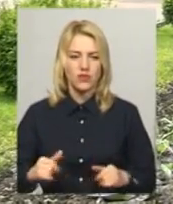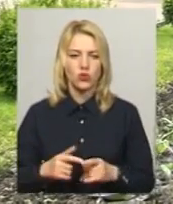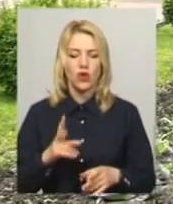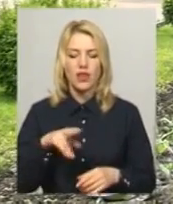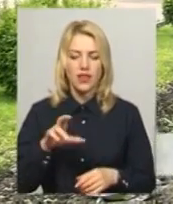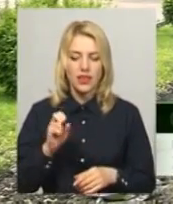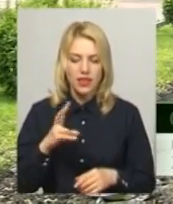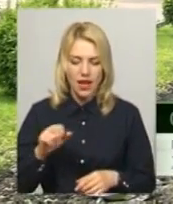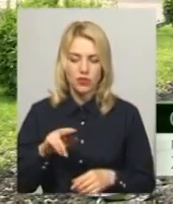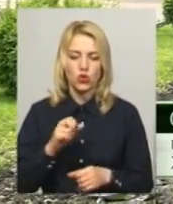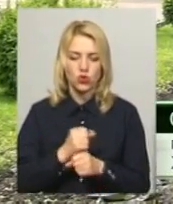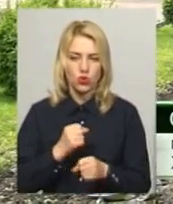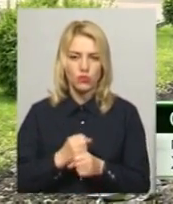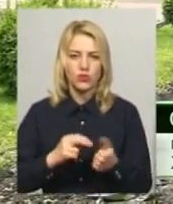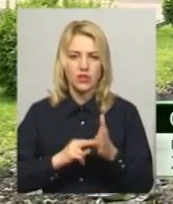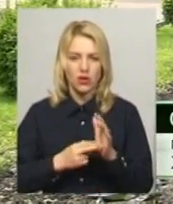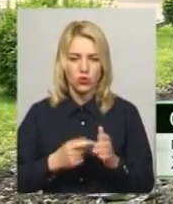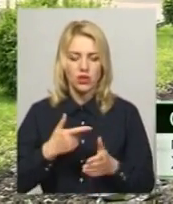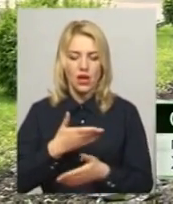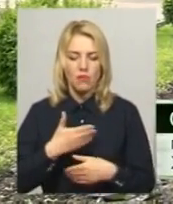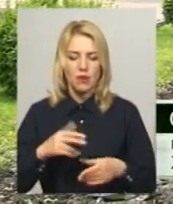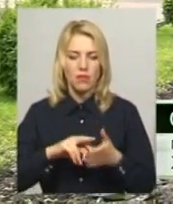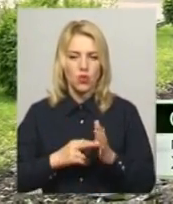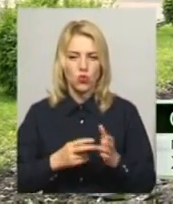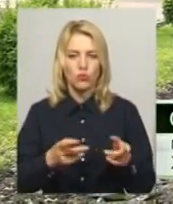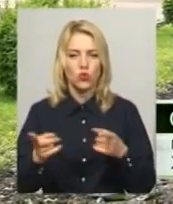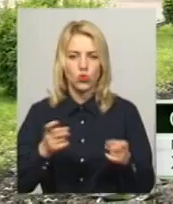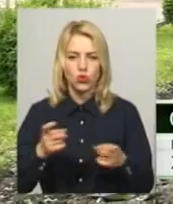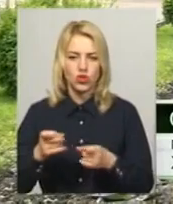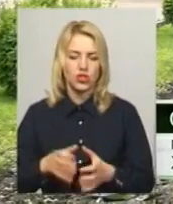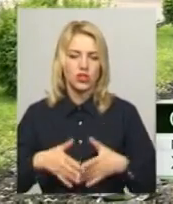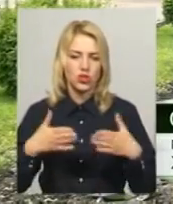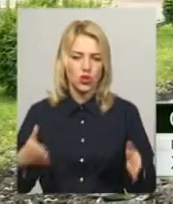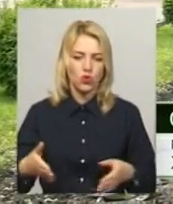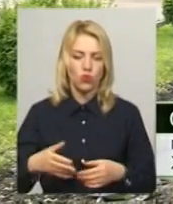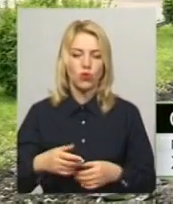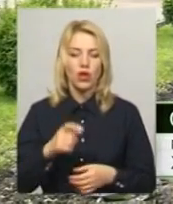стратегії ми плануємо долучити широке коло осіб, організацій.